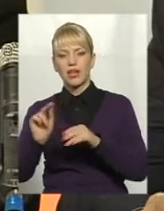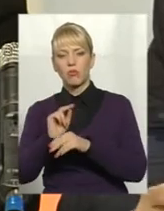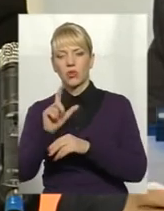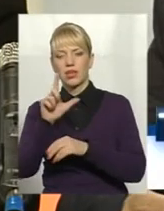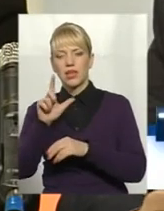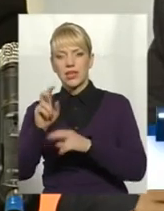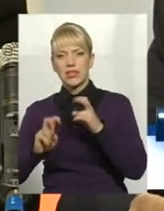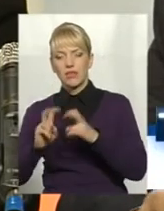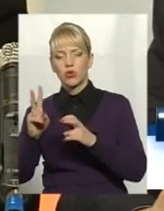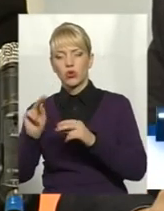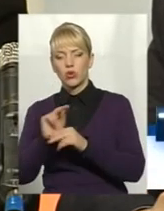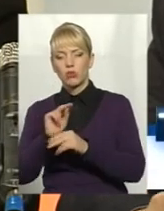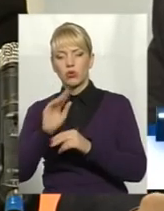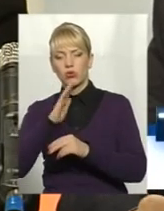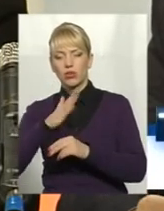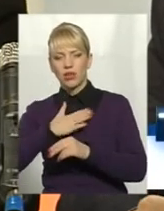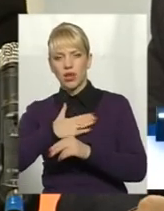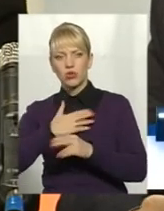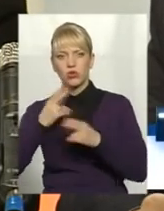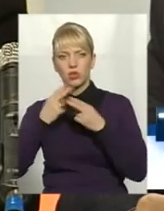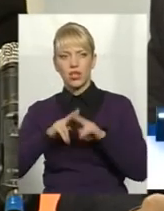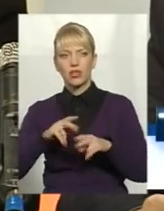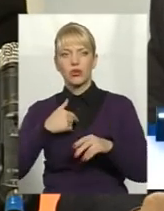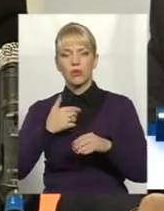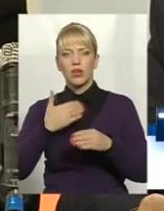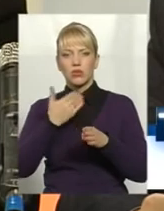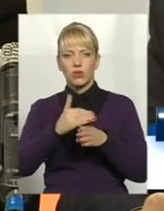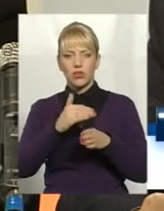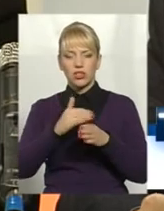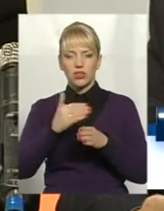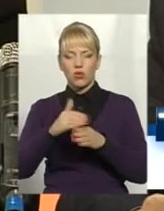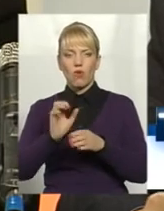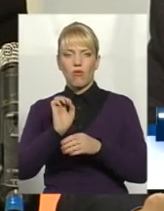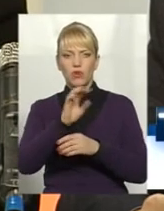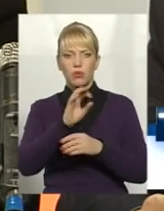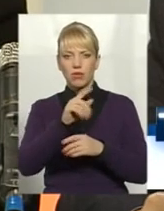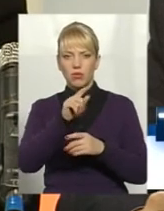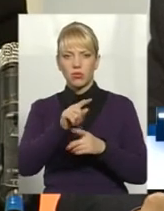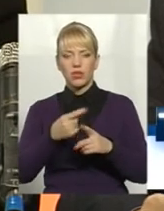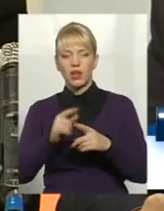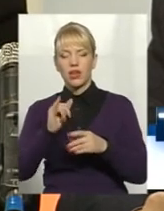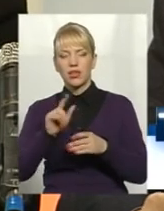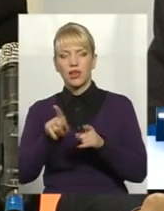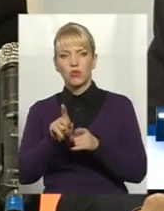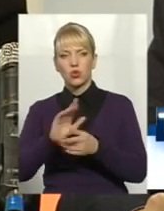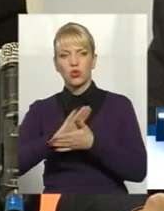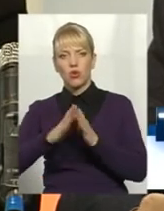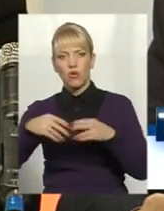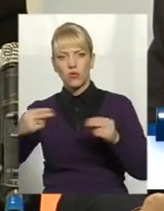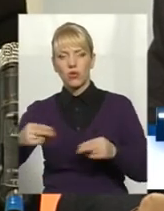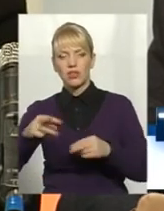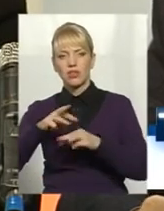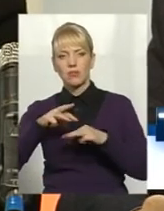техніку. Ми частково поставлюємо туди. І ми напряму з Міністерством оборони теж заключаємо свої договори і ремонтуємо свою